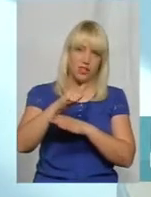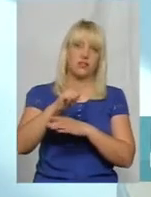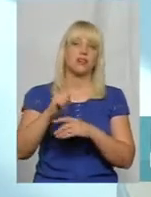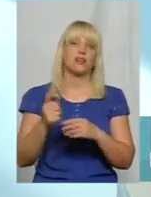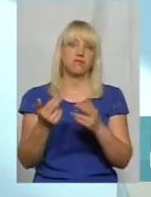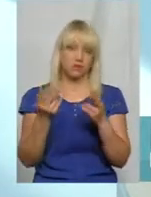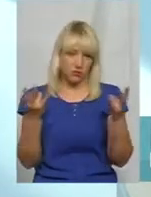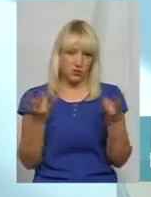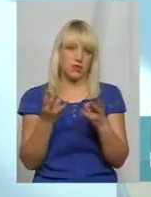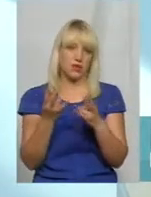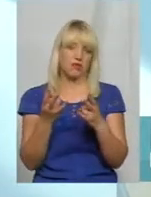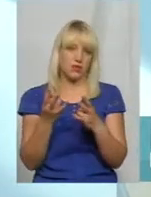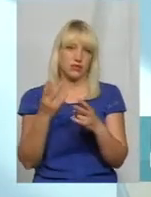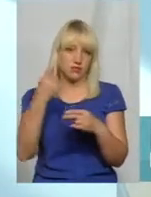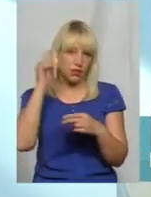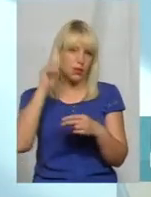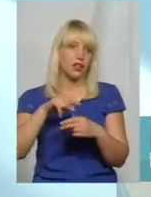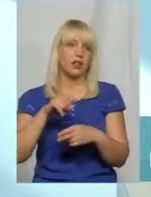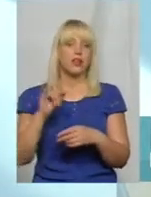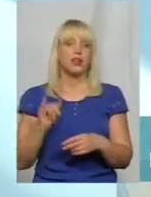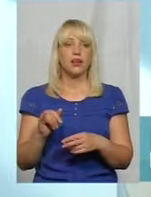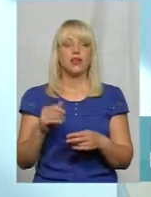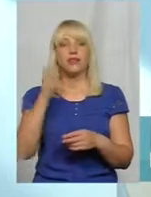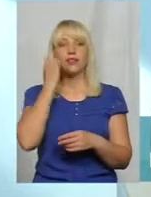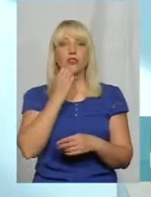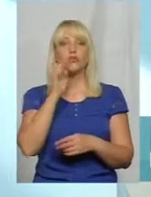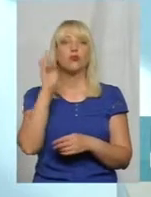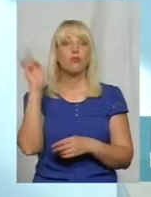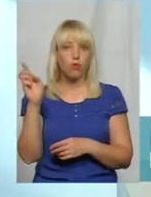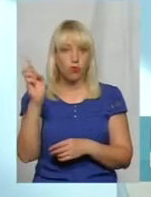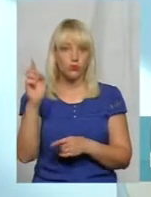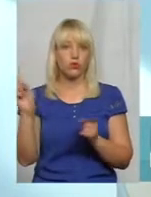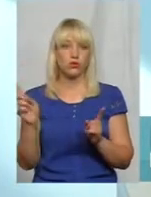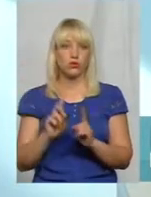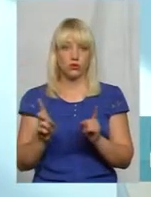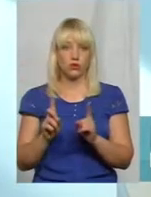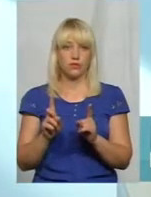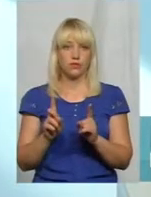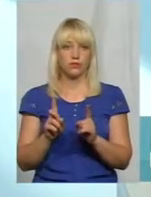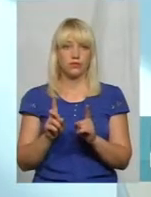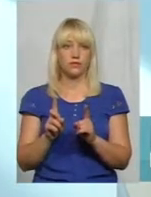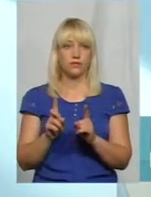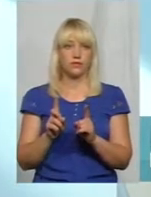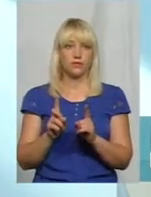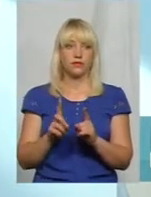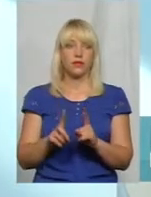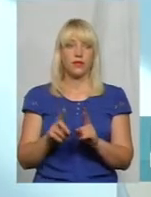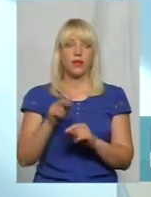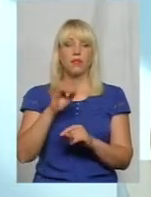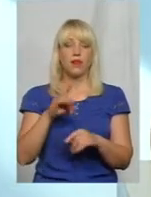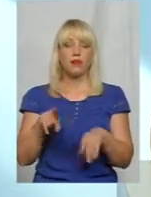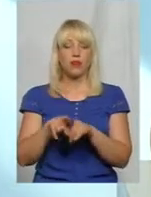варто було. І дякувати Богу, що при такому